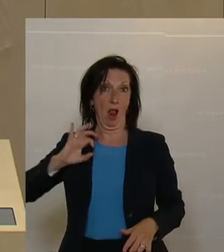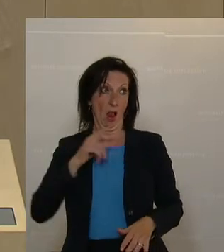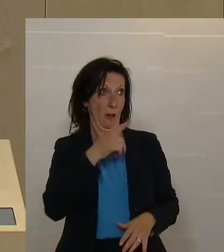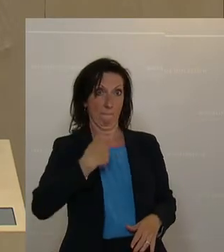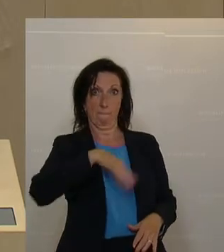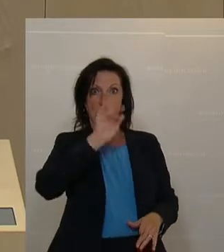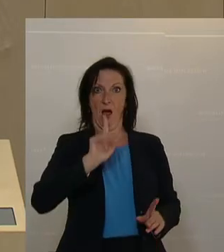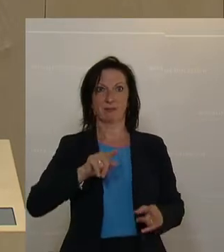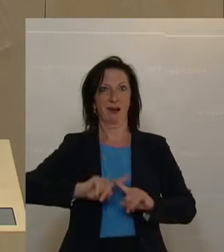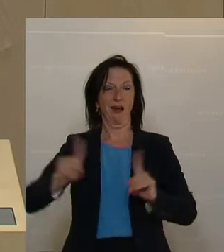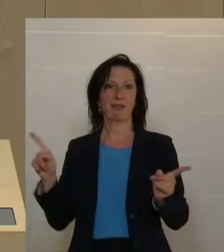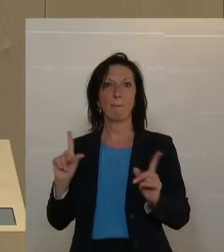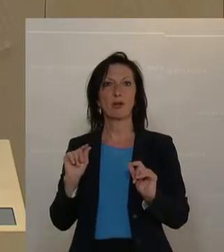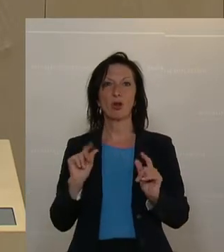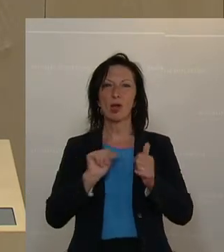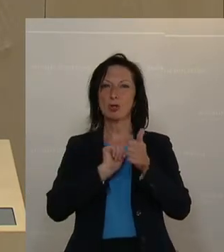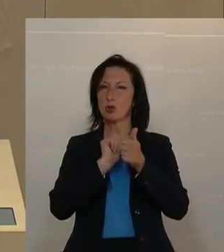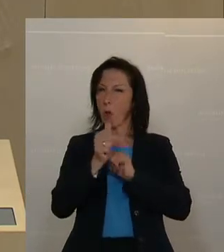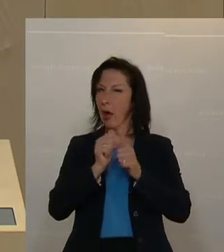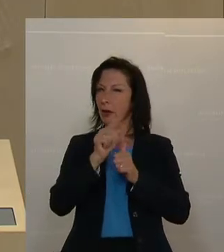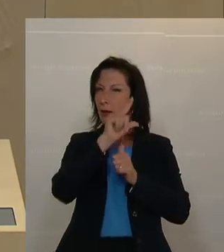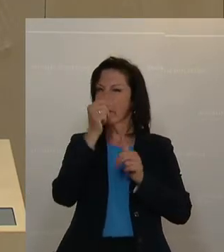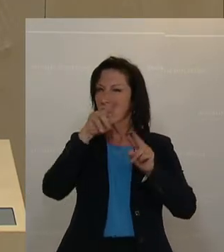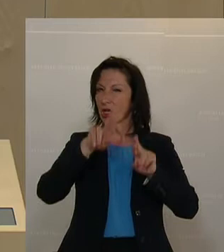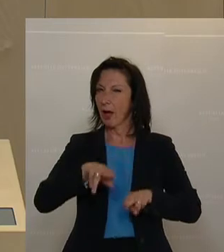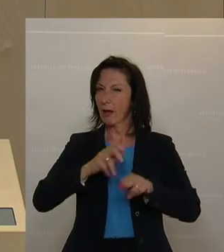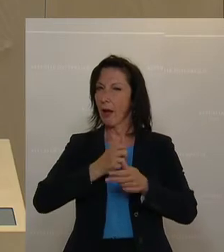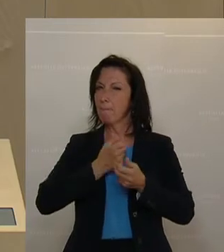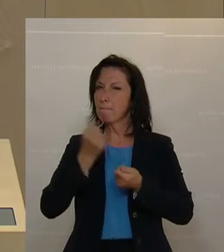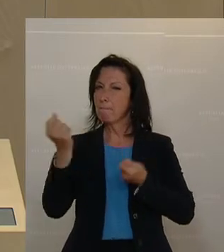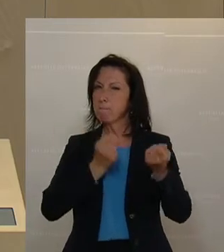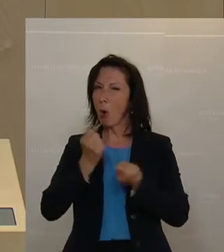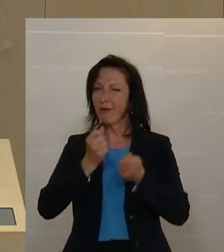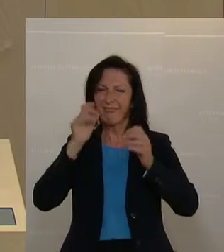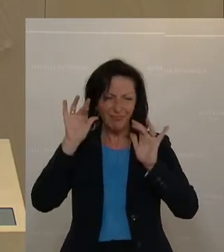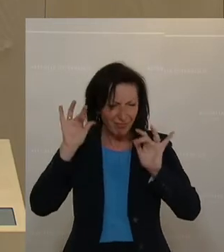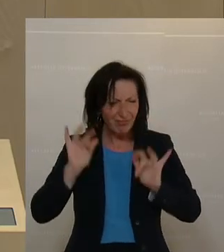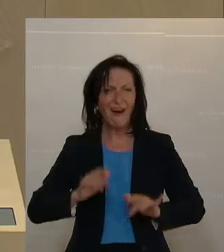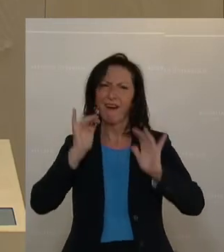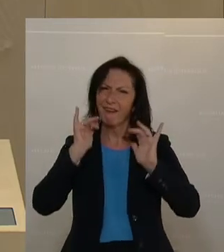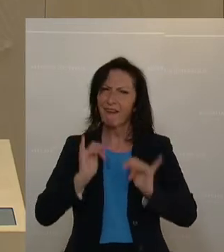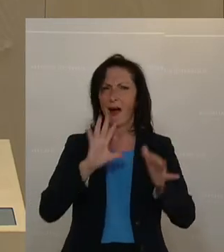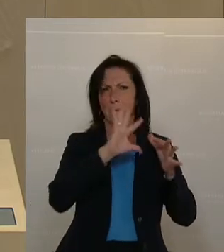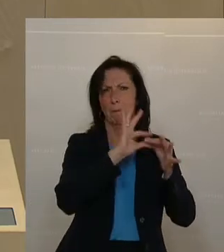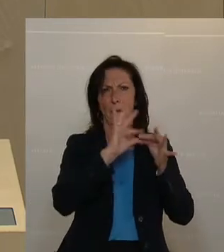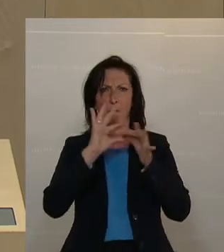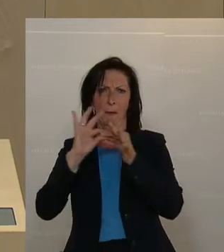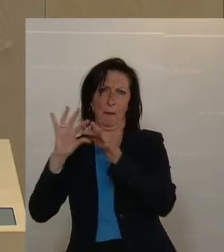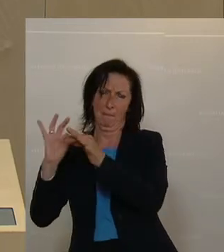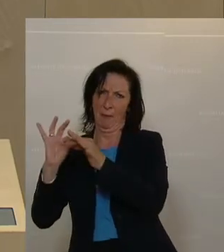Damit ist klar, Sport, Menschenrechte und Politik sind untrennbar miteinander verboben.